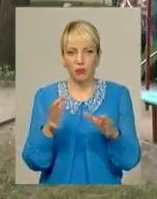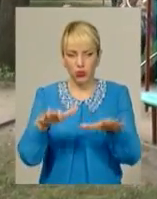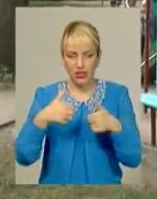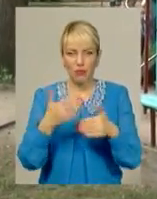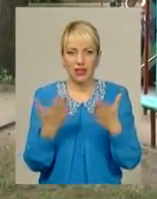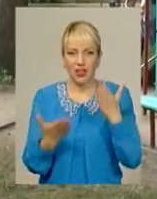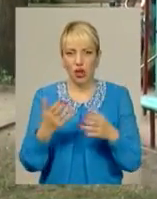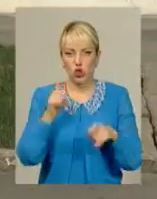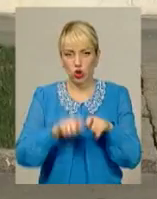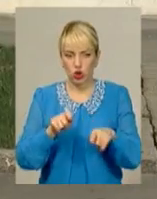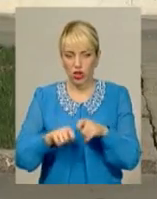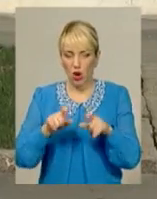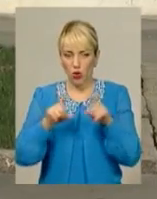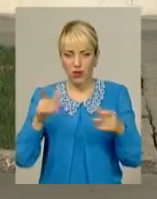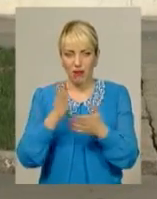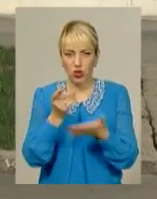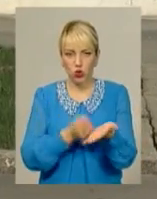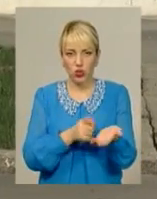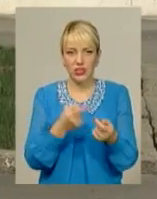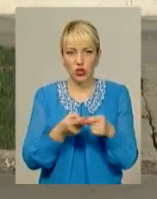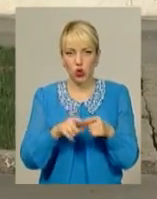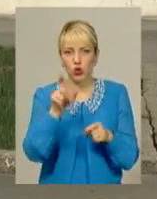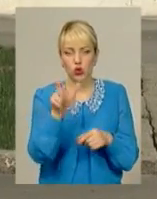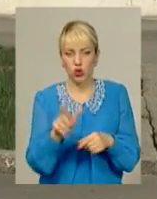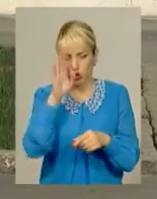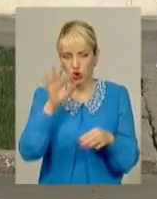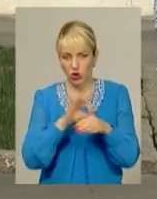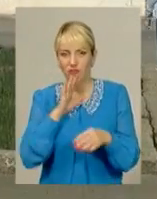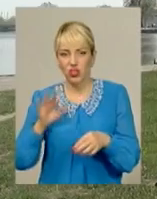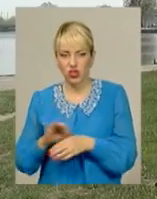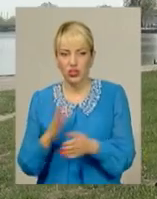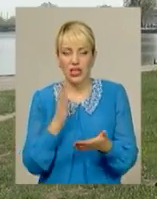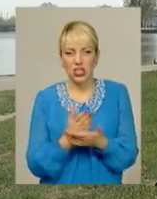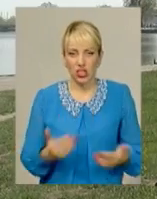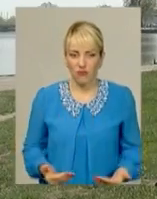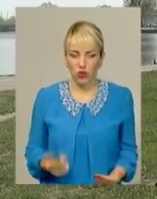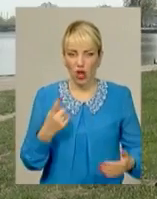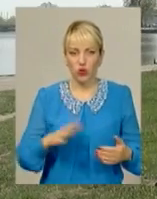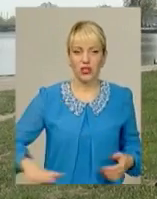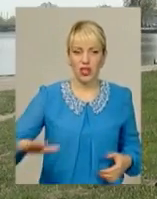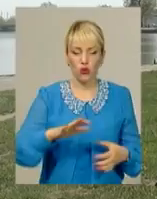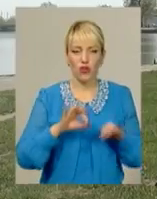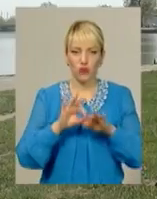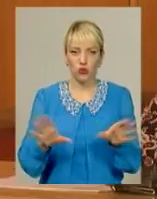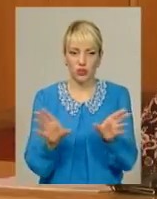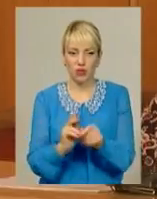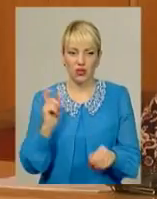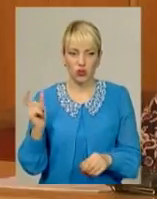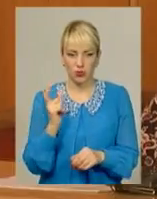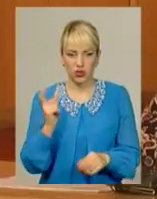контролюючі органи матимуть докази того, що чоловік з жінкою мешкають на одній території та ведуть спільне господарство.